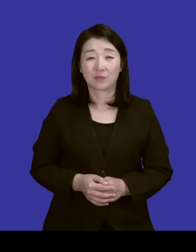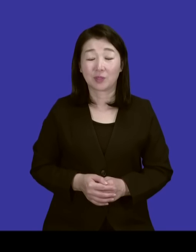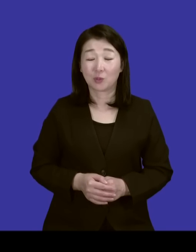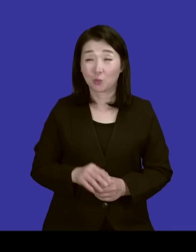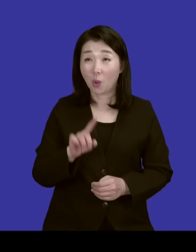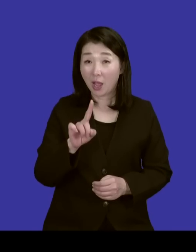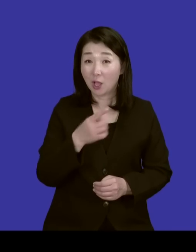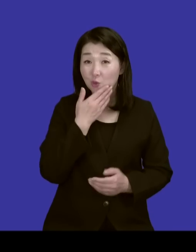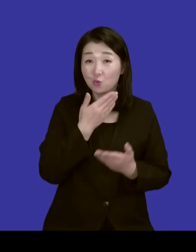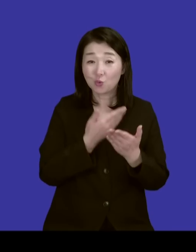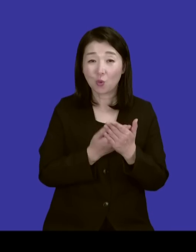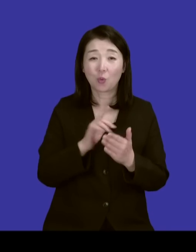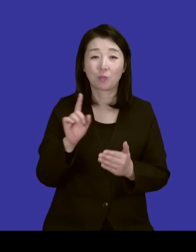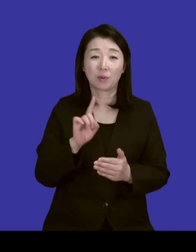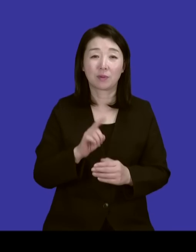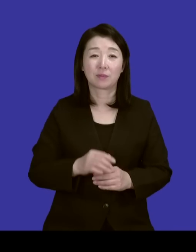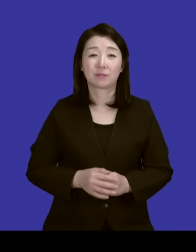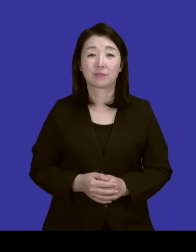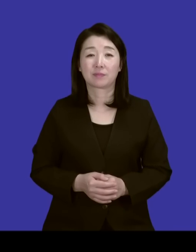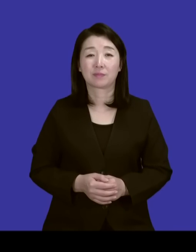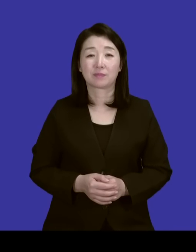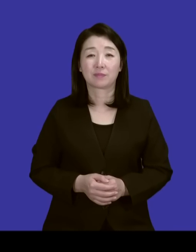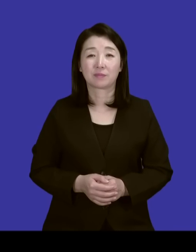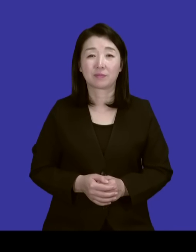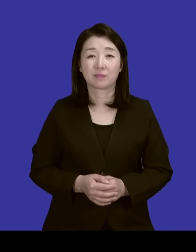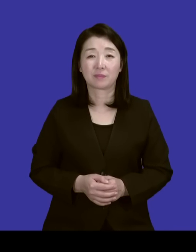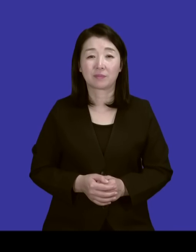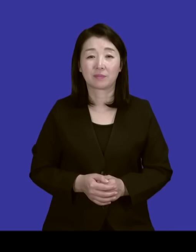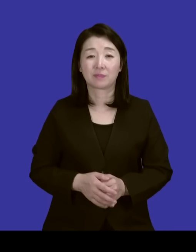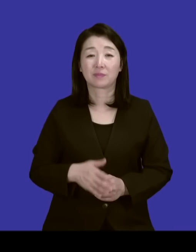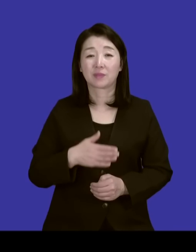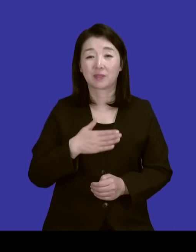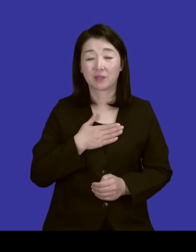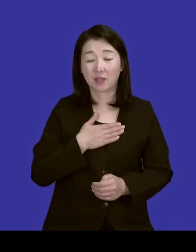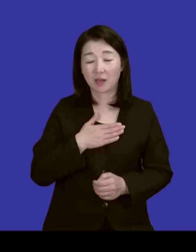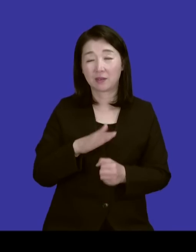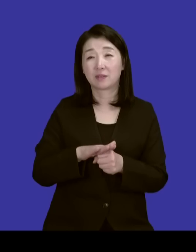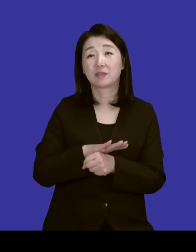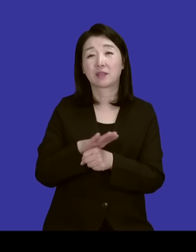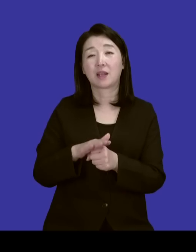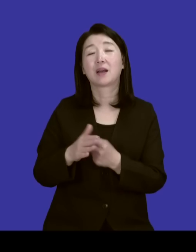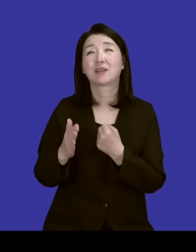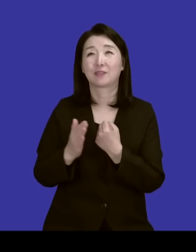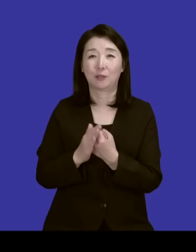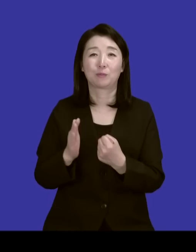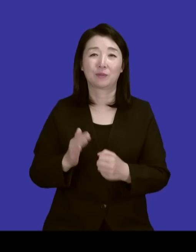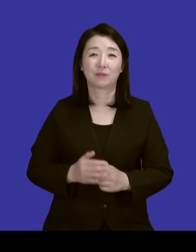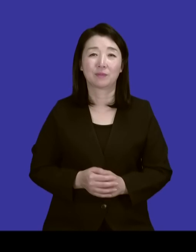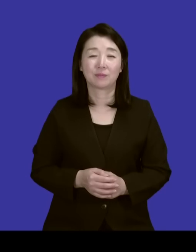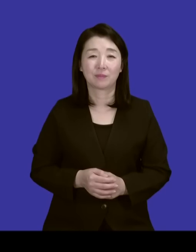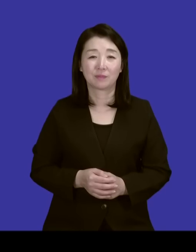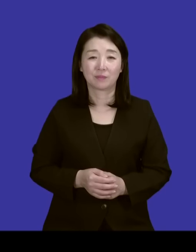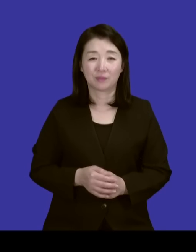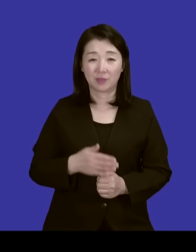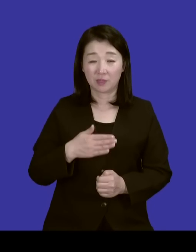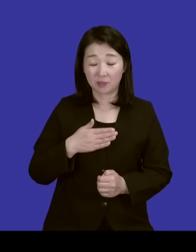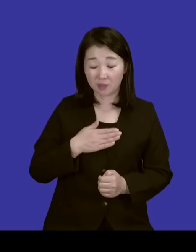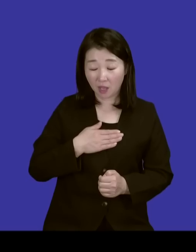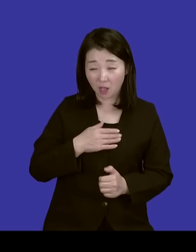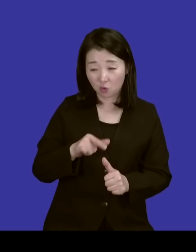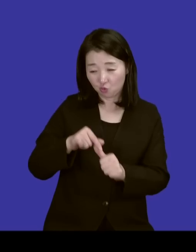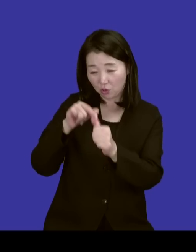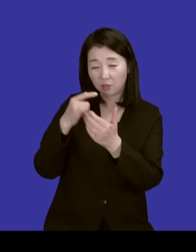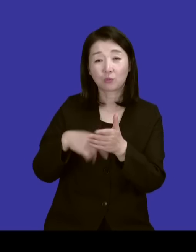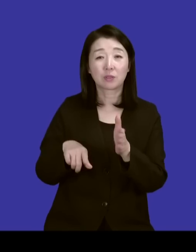중요합니다. 또 하나는 나를 사랑하시기 때문에 나 하나 살리기